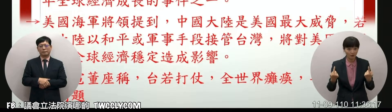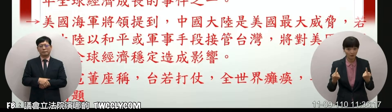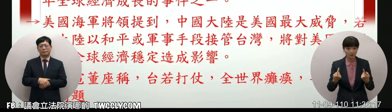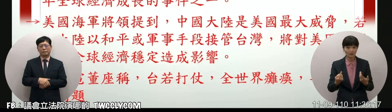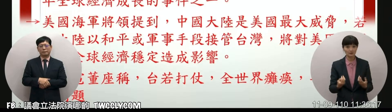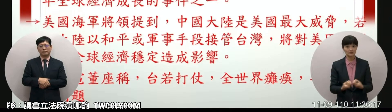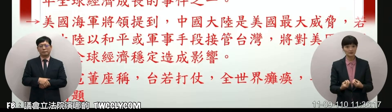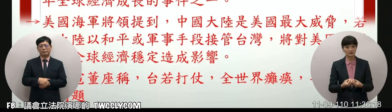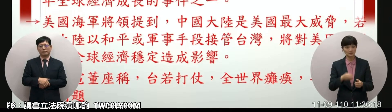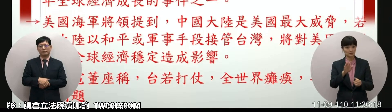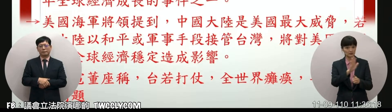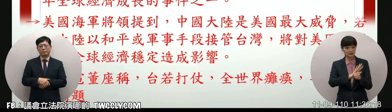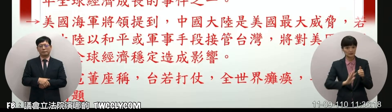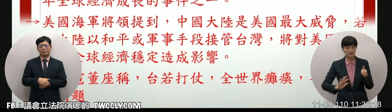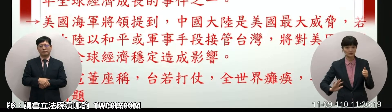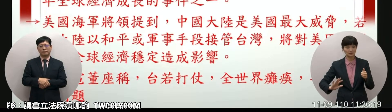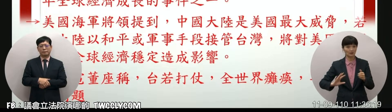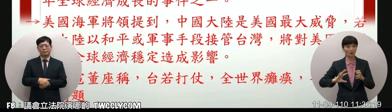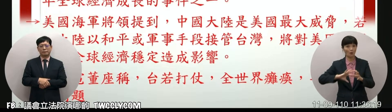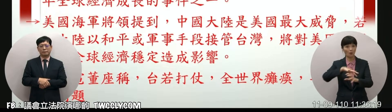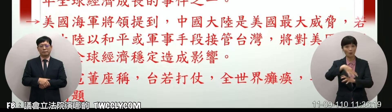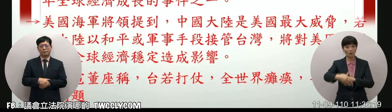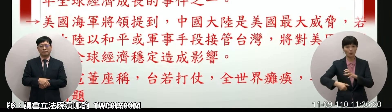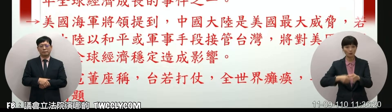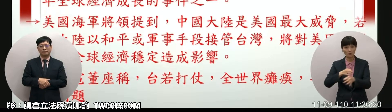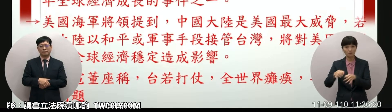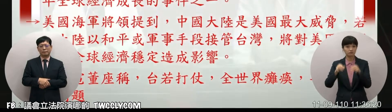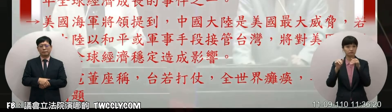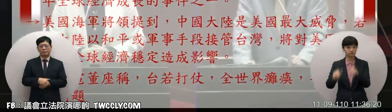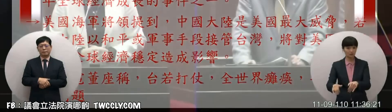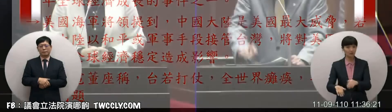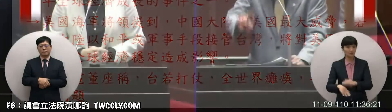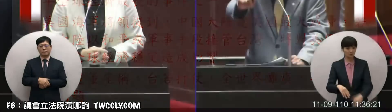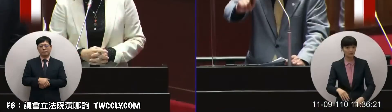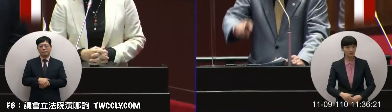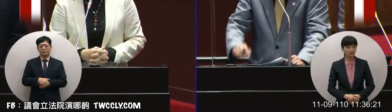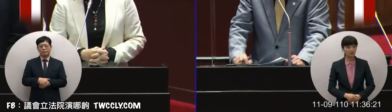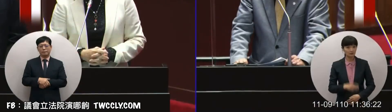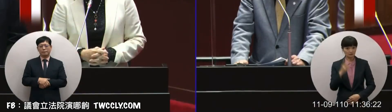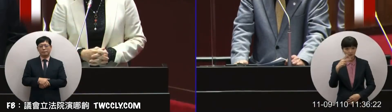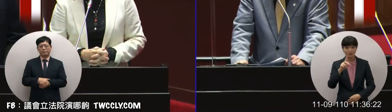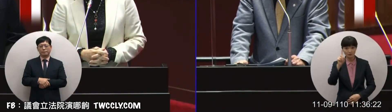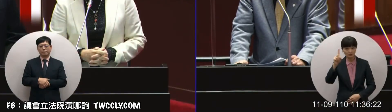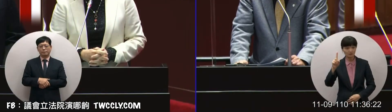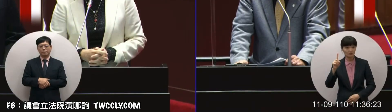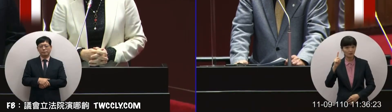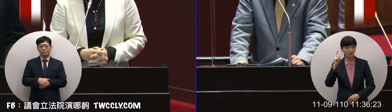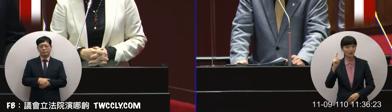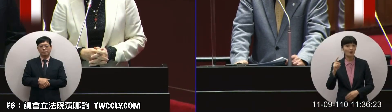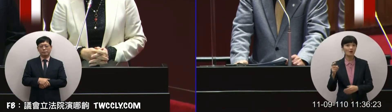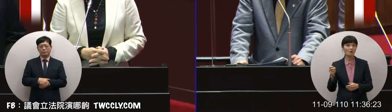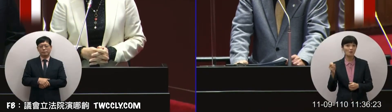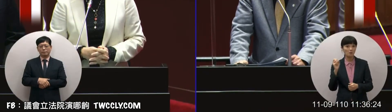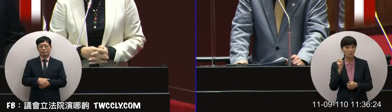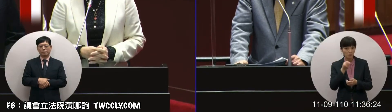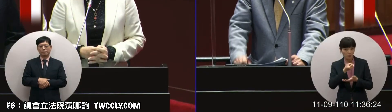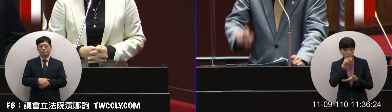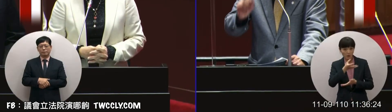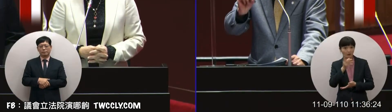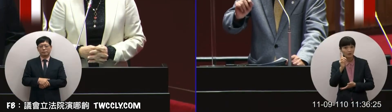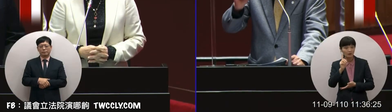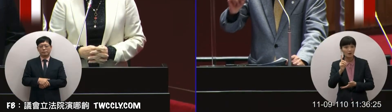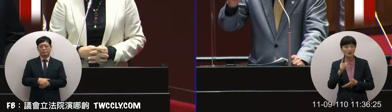濟成長的主要事件之一再來有一個人呼應你美國海軍部長有提到